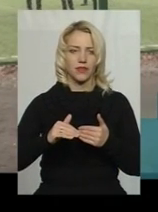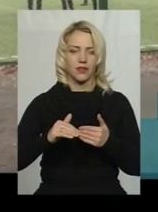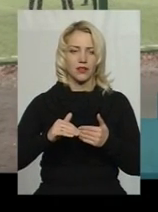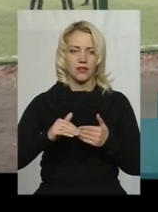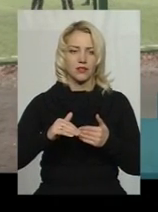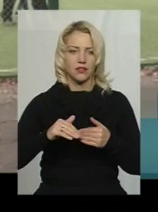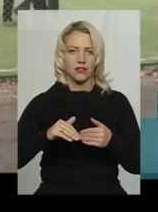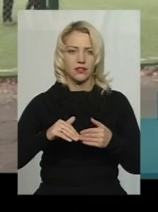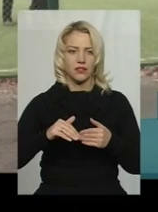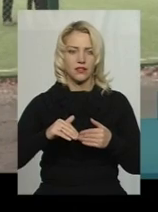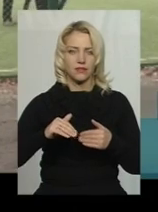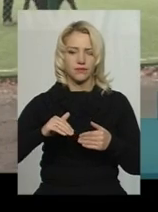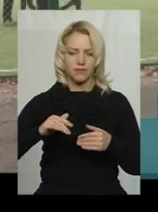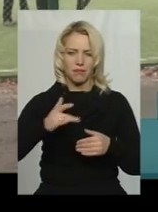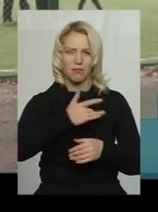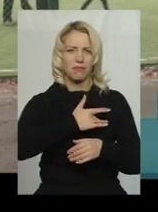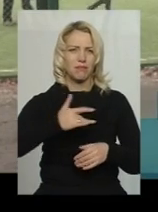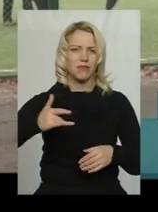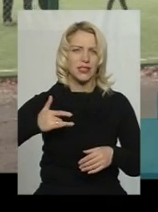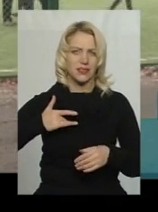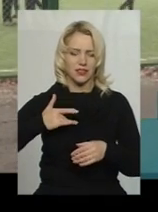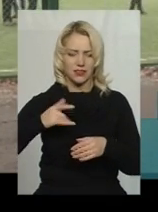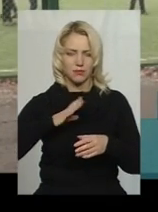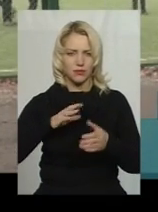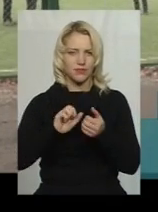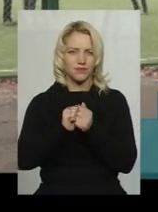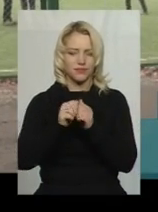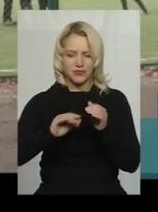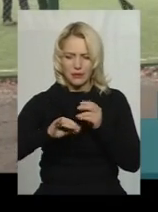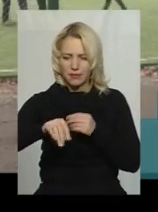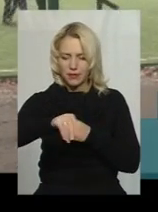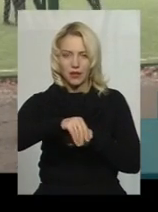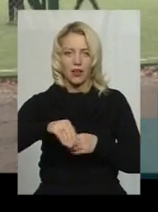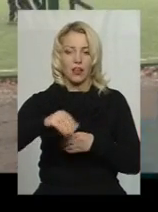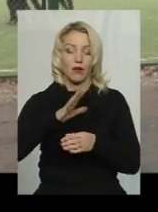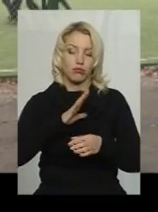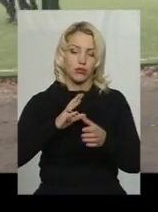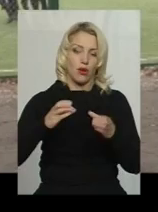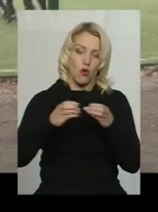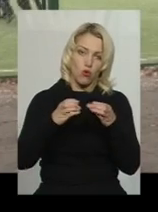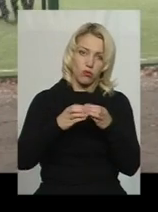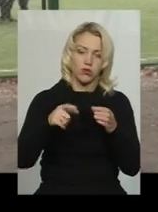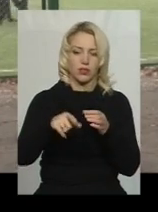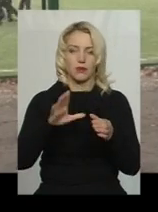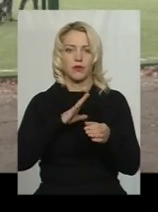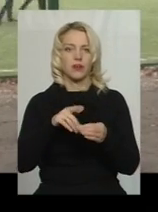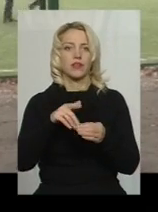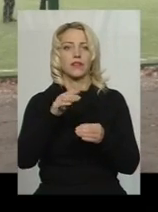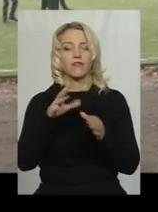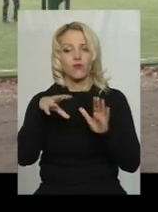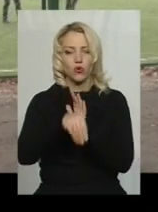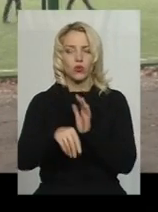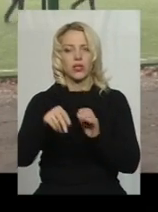пилу і пропозиції такі, щоб створити ініціативну групу батьків. От куди війшли і вчителі, батьки, і